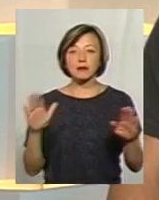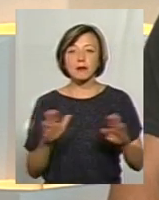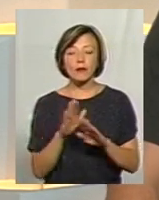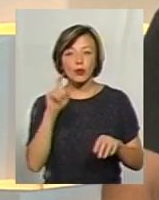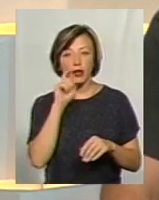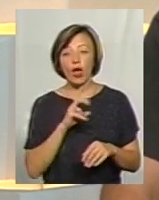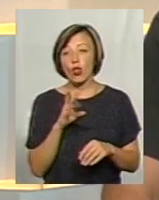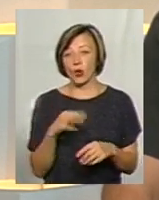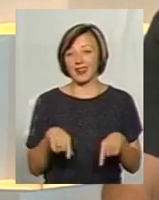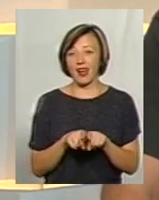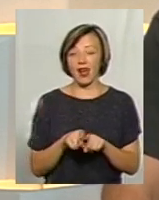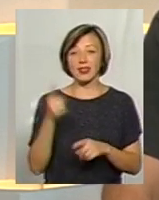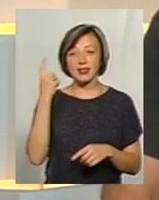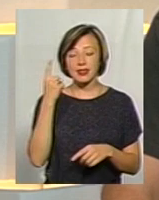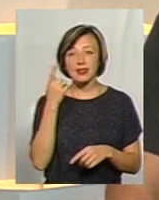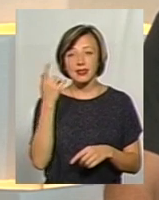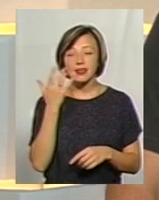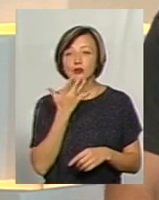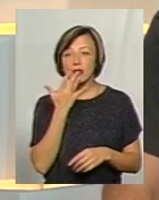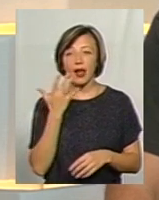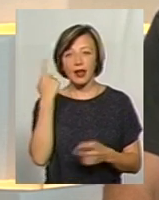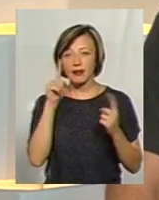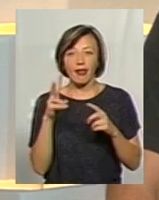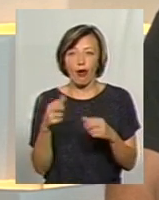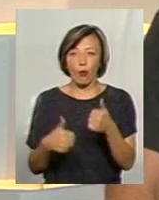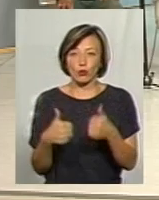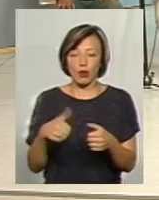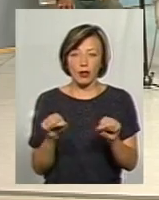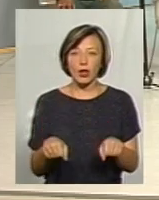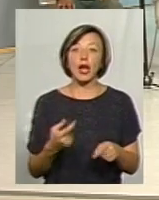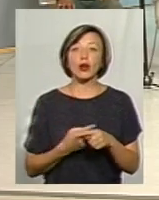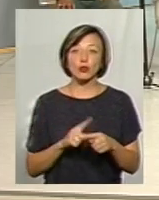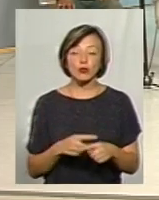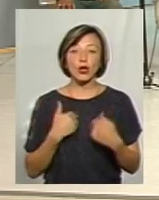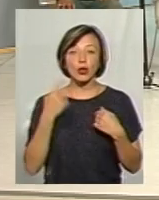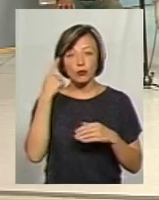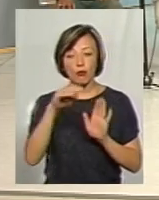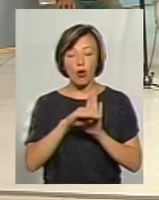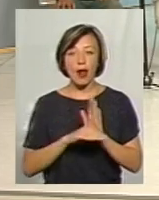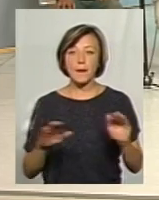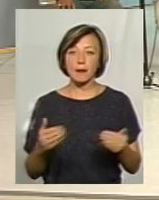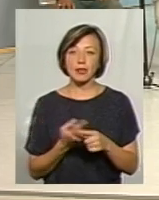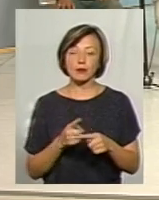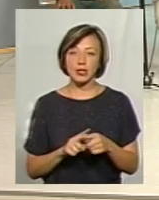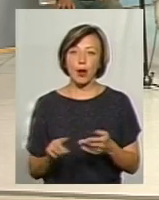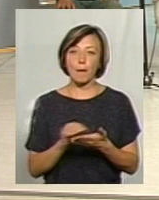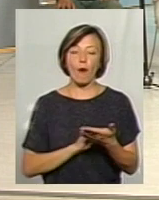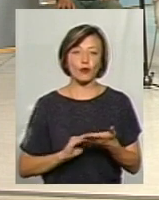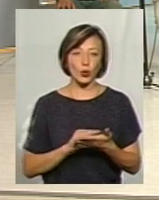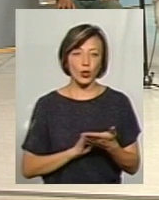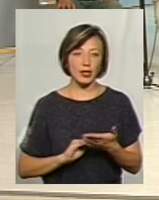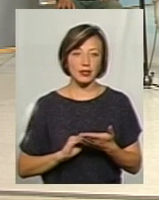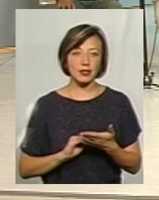така українська національна ідея в сучасному світі не є конкурентною. І тому, я думаю, програма «Мінімум» — це повторити